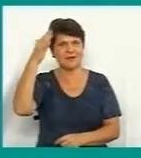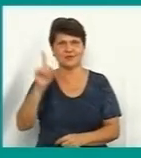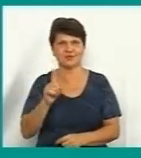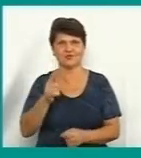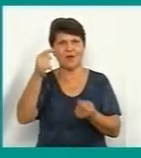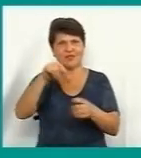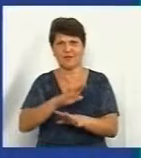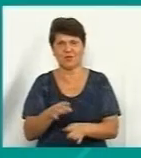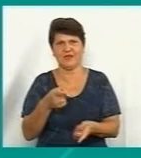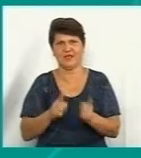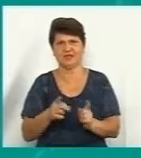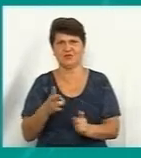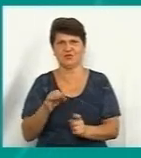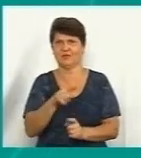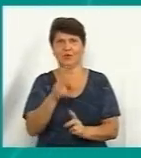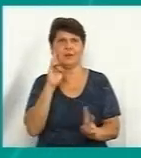відповідає дійсності.